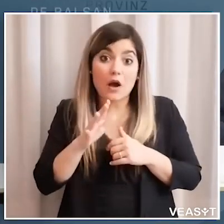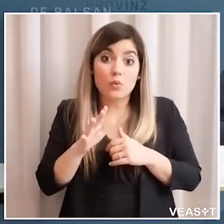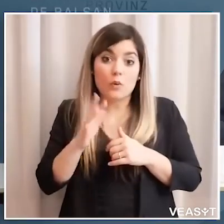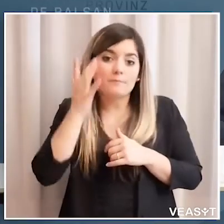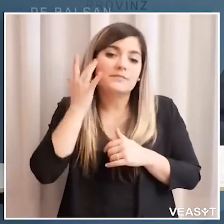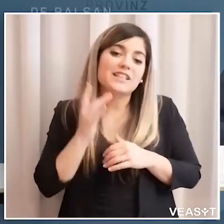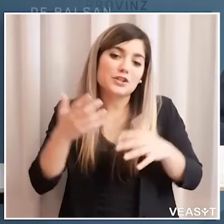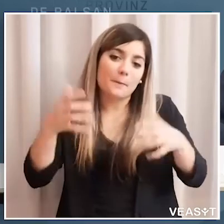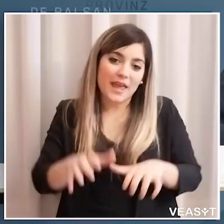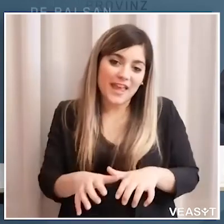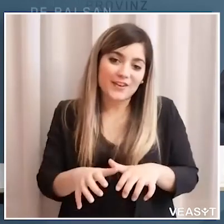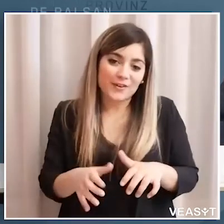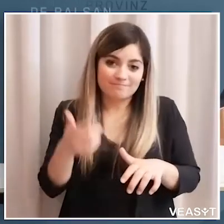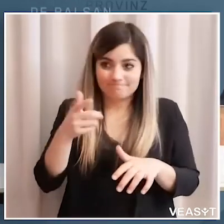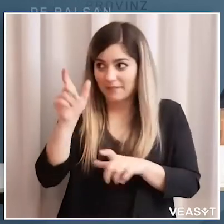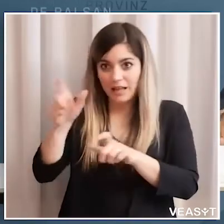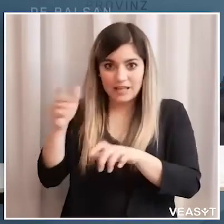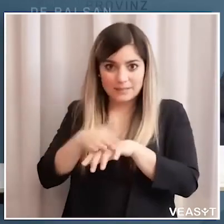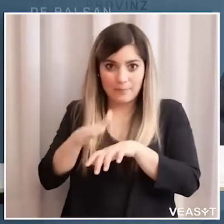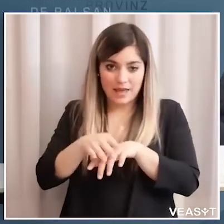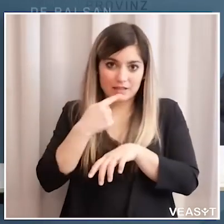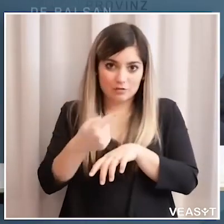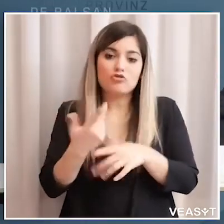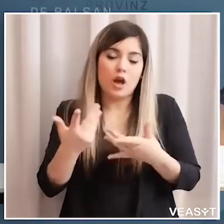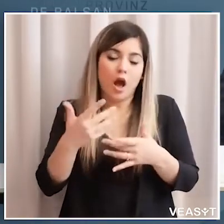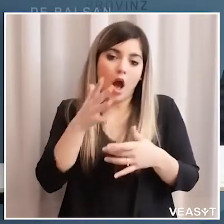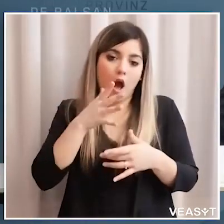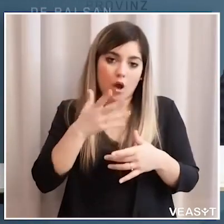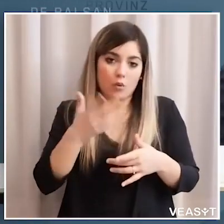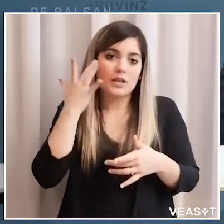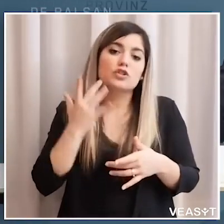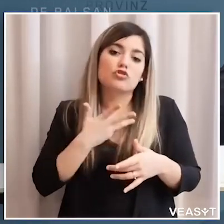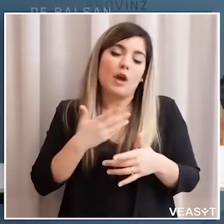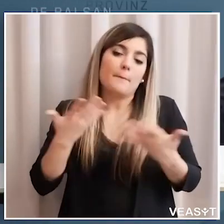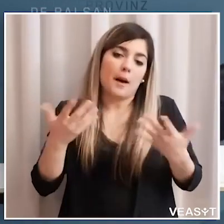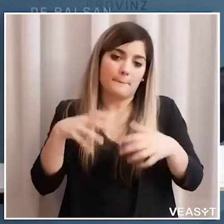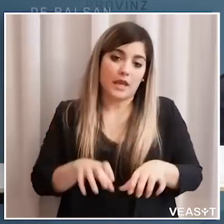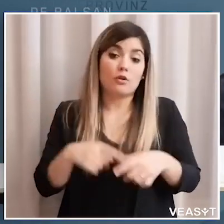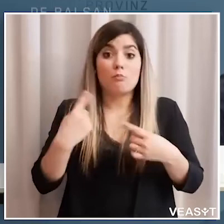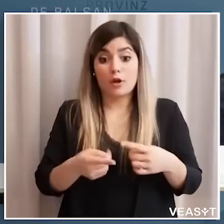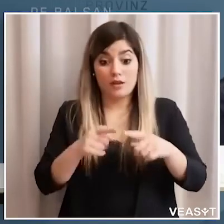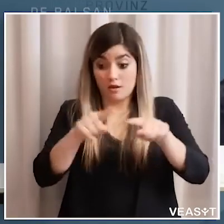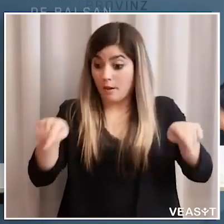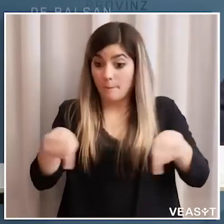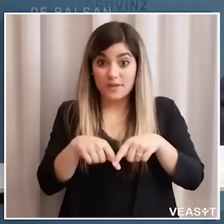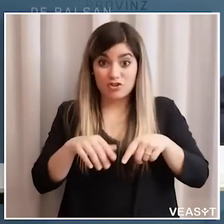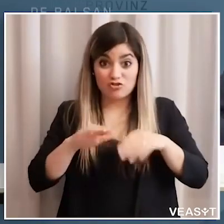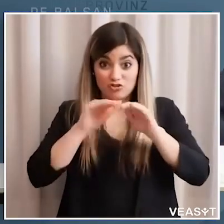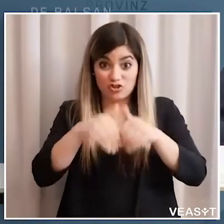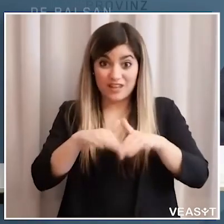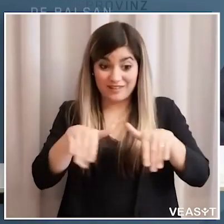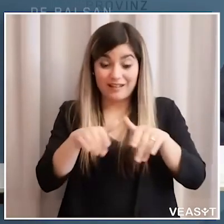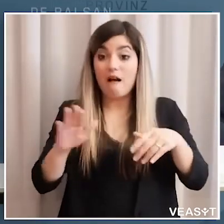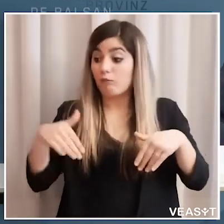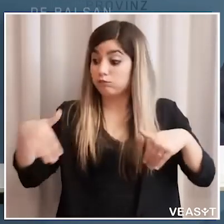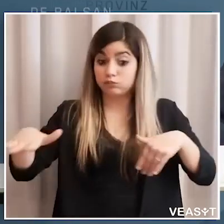rischio è assolutamente minore ce lo dicono esperti nell'acqua il rischio non c'è però ovviamente poi attorno alla piscina bisogna mantenere di